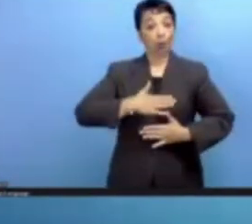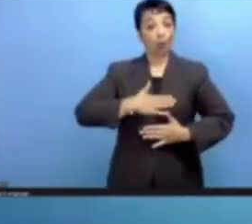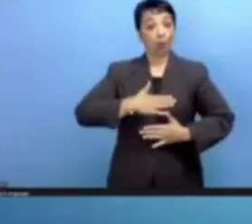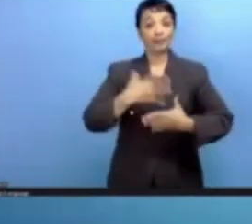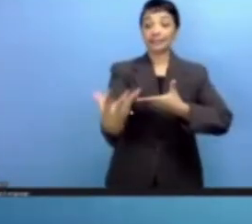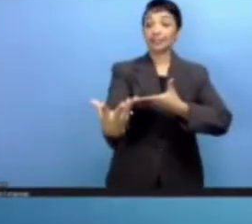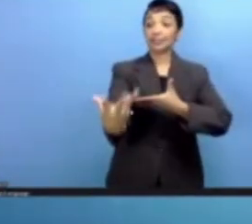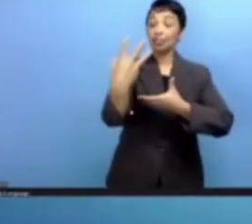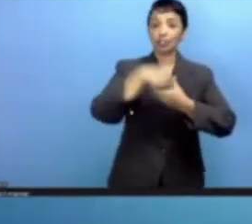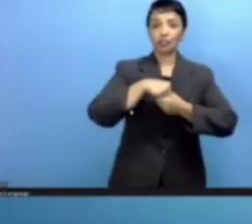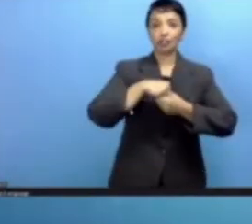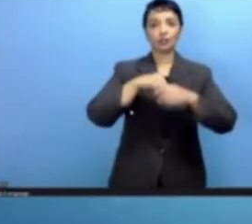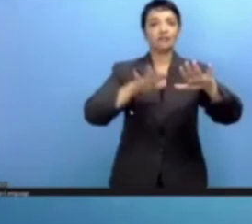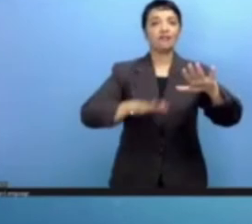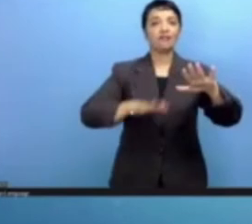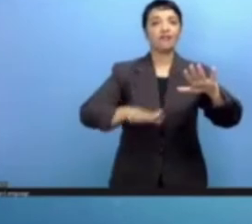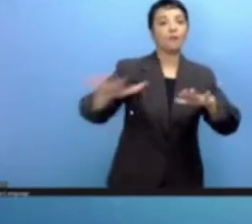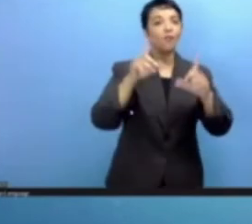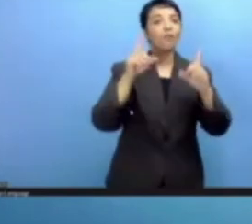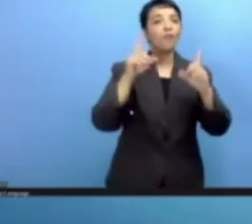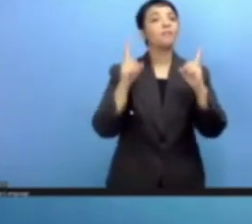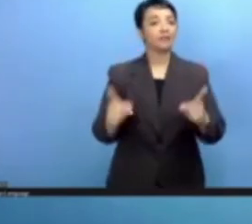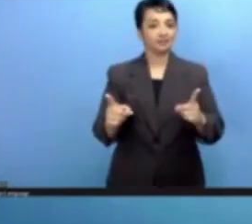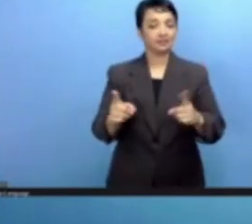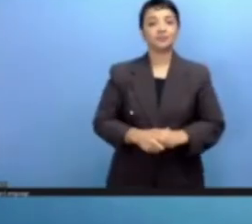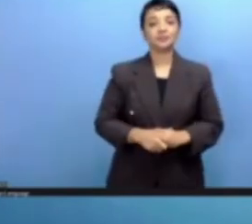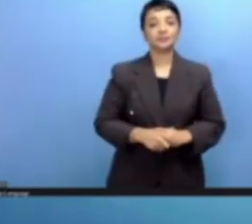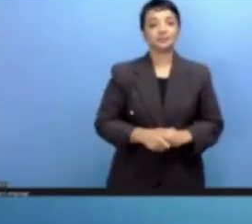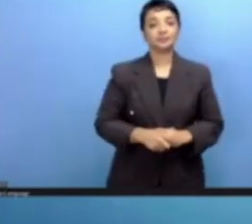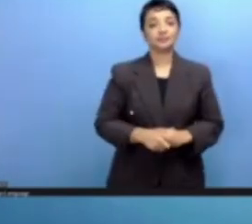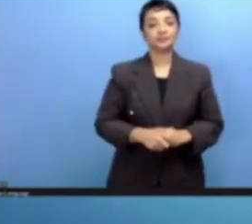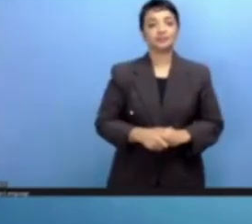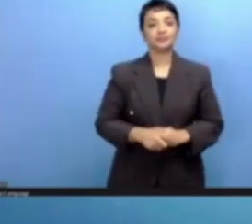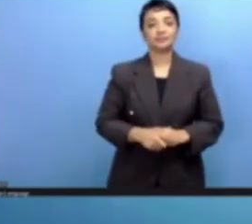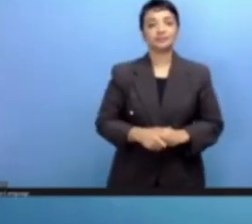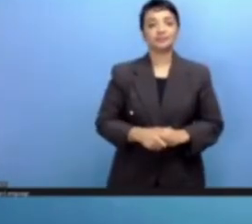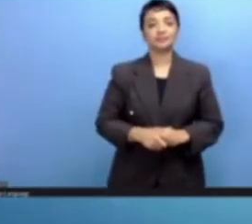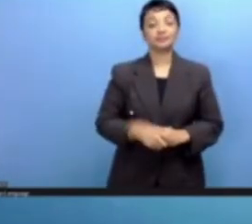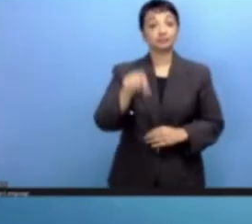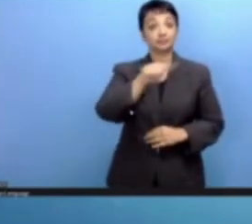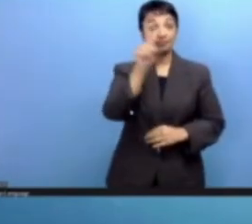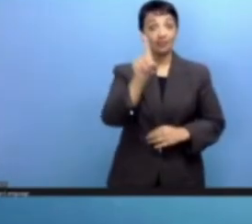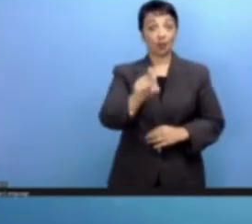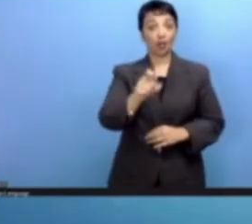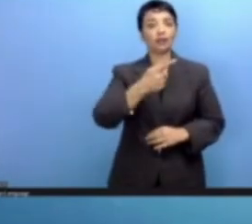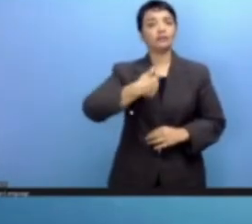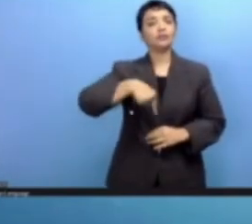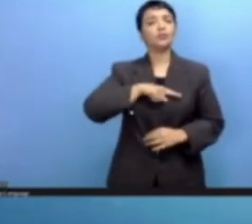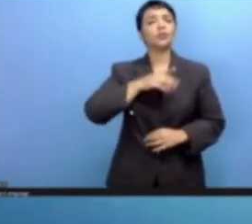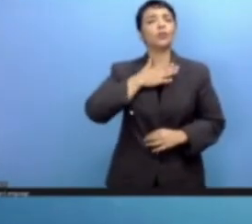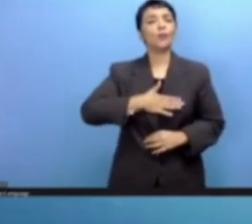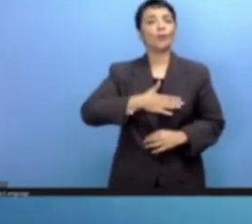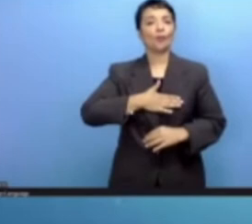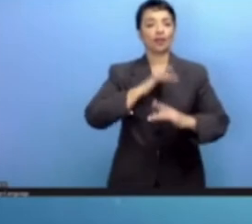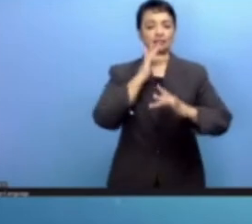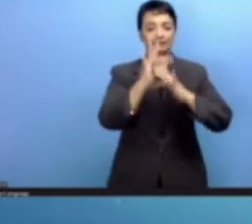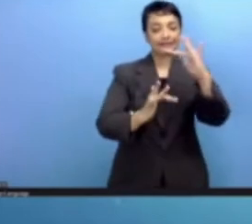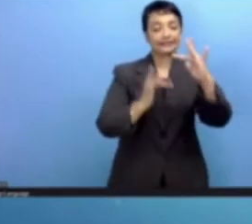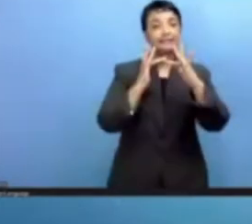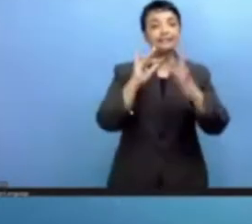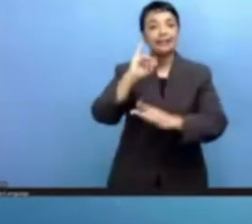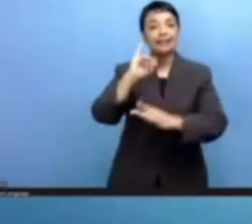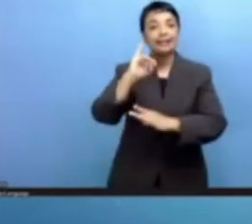لتحقيق عالم يتمتع بالرفاه وشامل للجميع بالنسبة لأثيوبيا